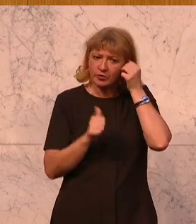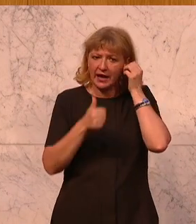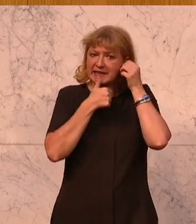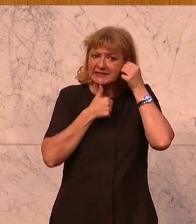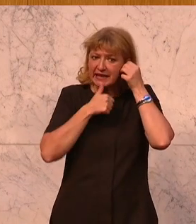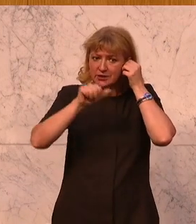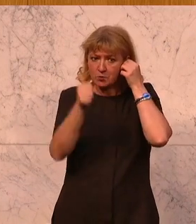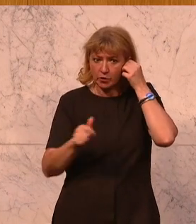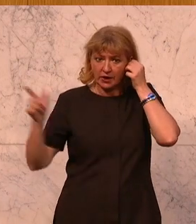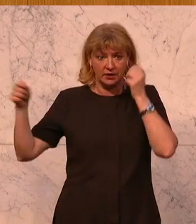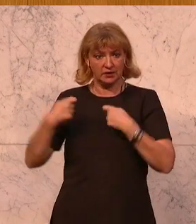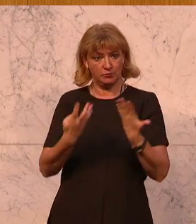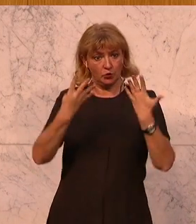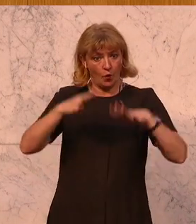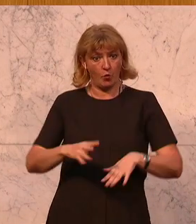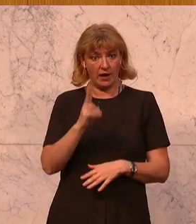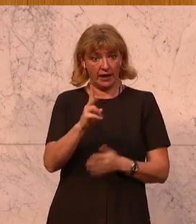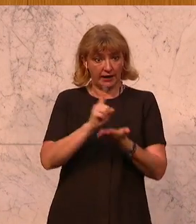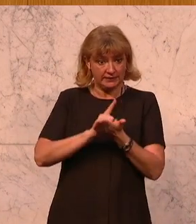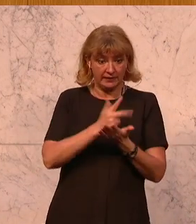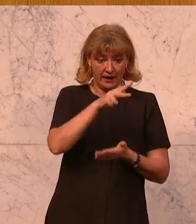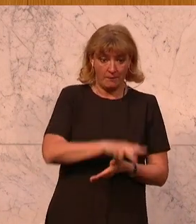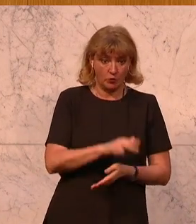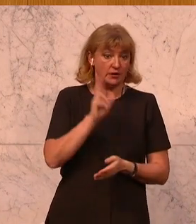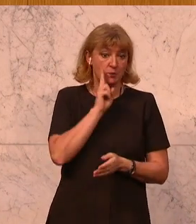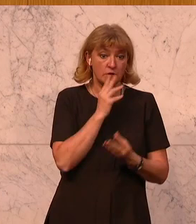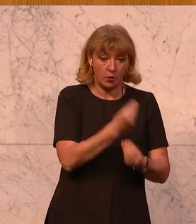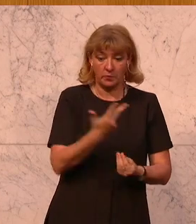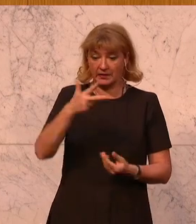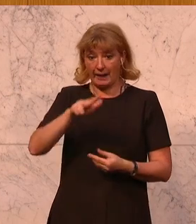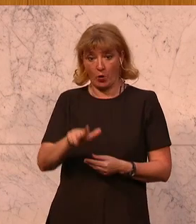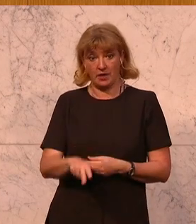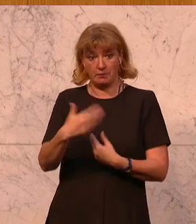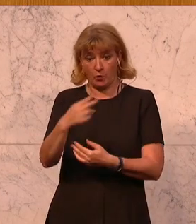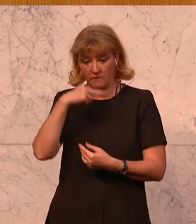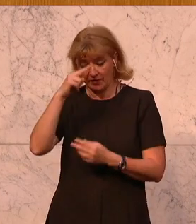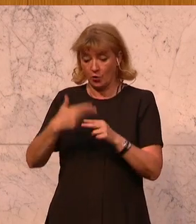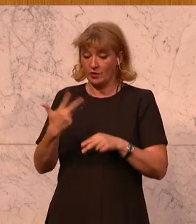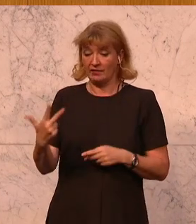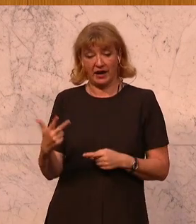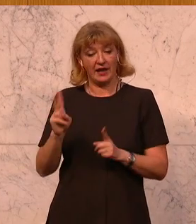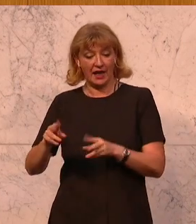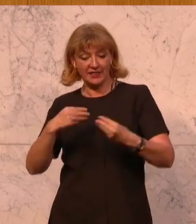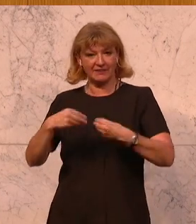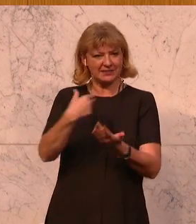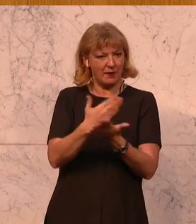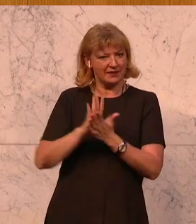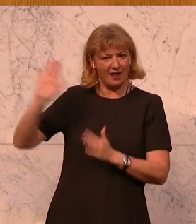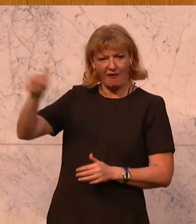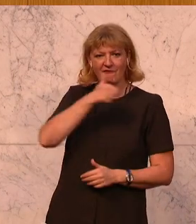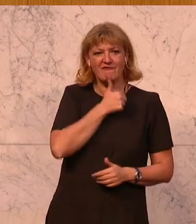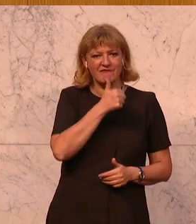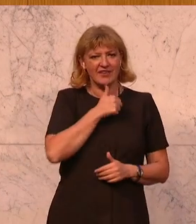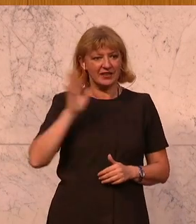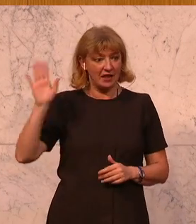Die haben eine neunmonatige Karenzzeit, wo drei Monate die Mutter bekommt, drei Monate der Vater und drei können flexibel eingeteilt werden. Und